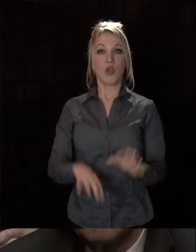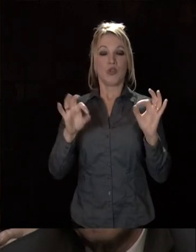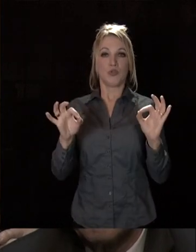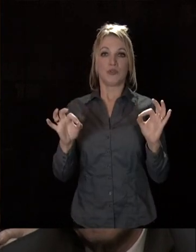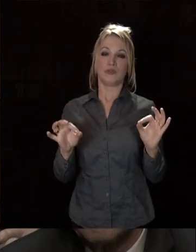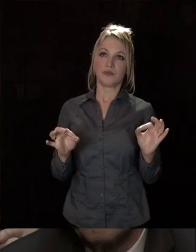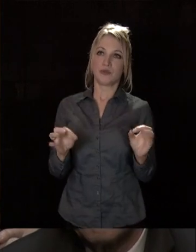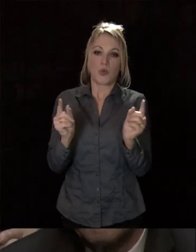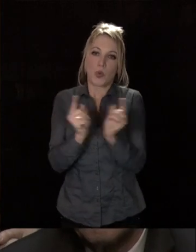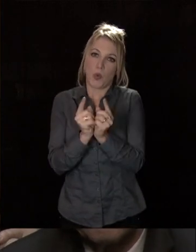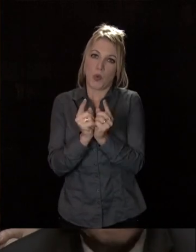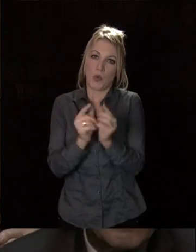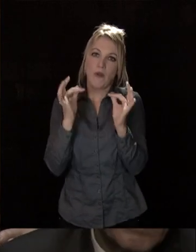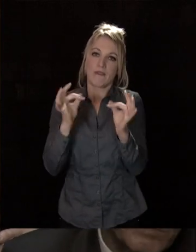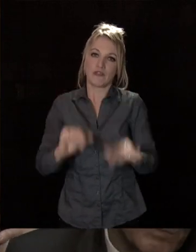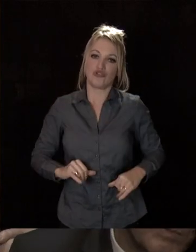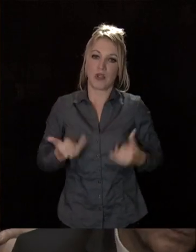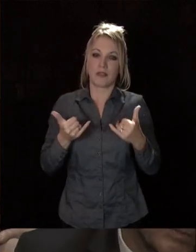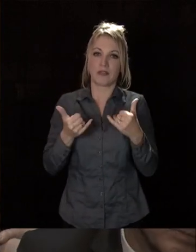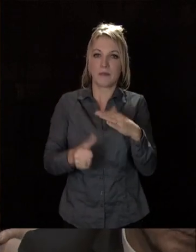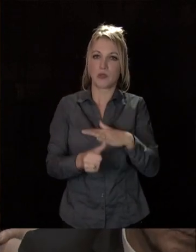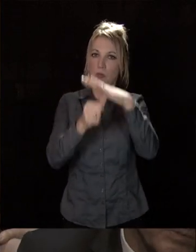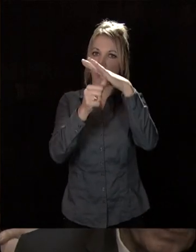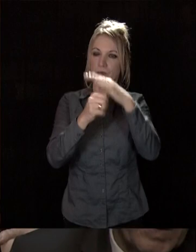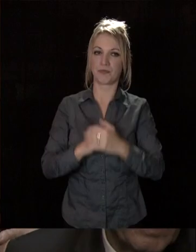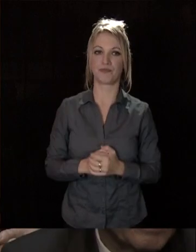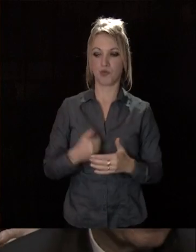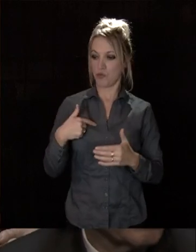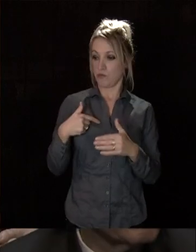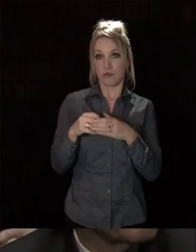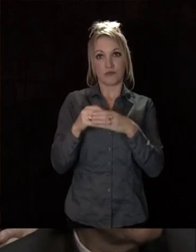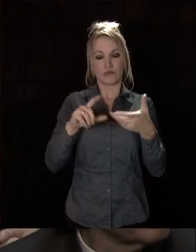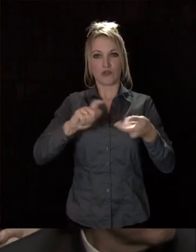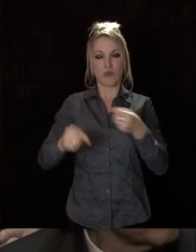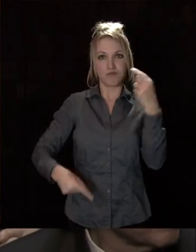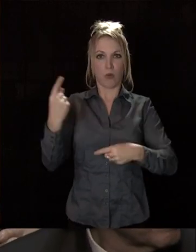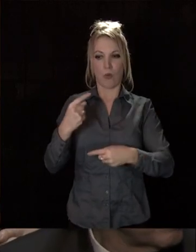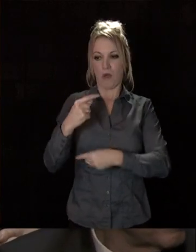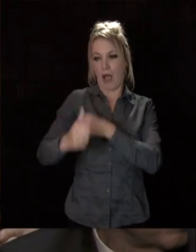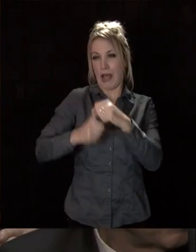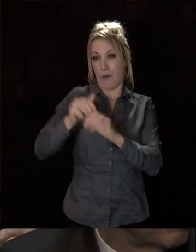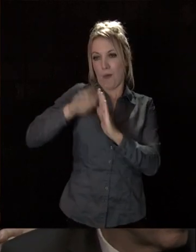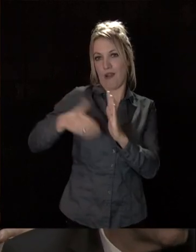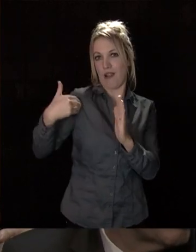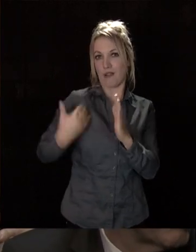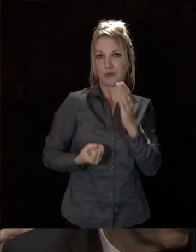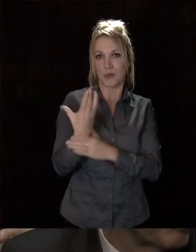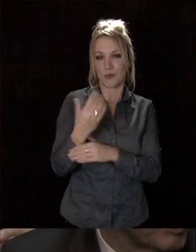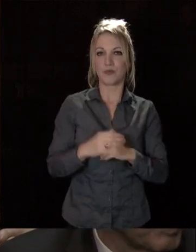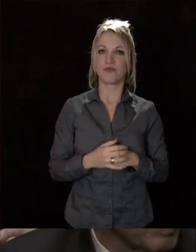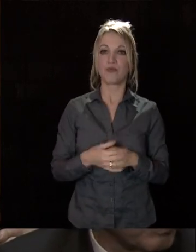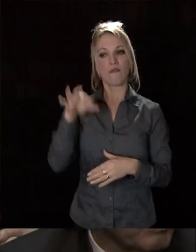vous dire justement quelques mots de cette jeune métropole que nous sommes devenus depuis d'un an et qui a